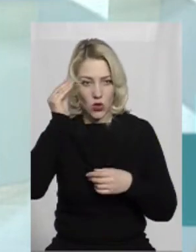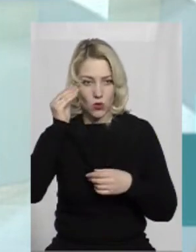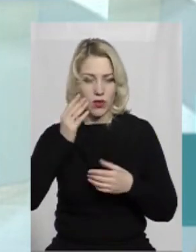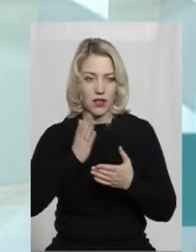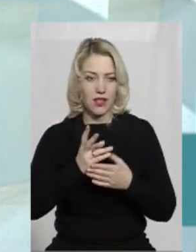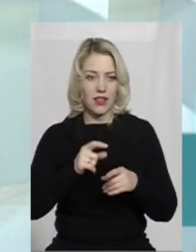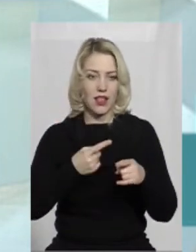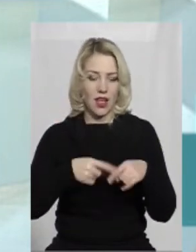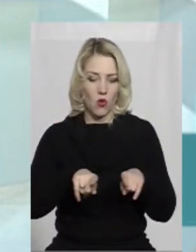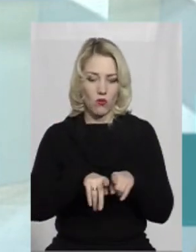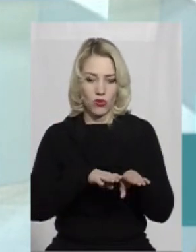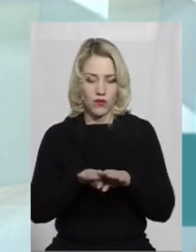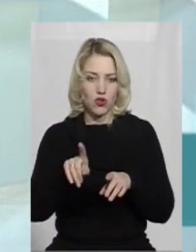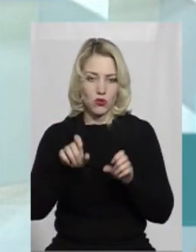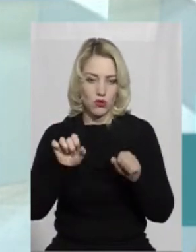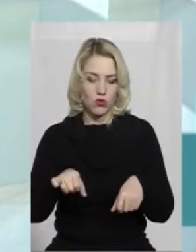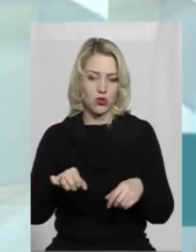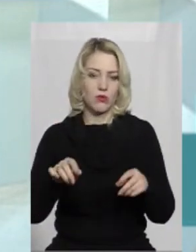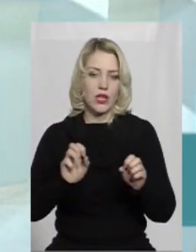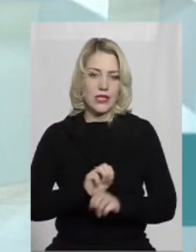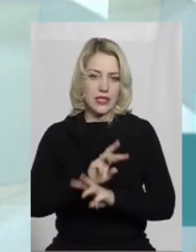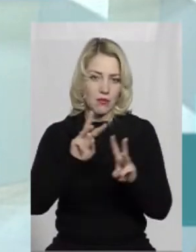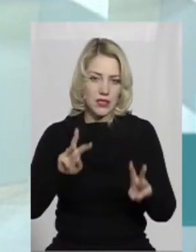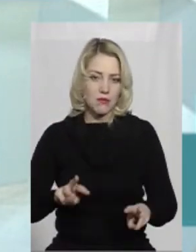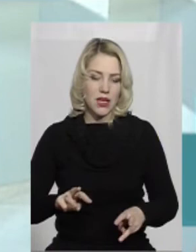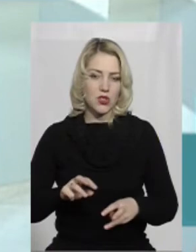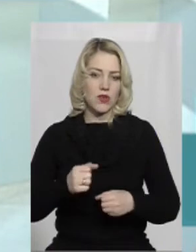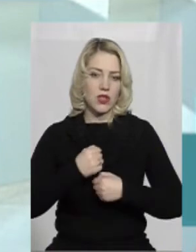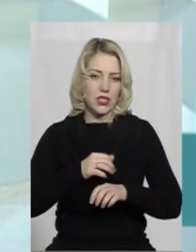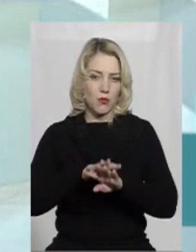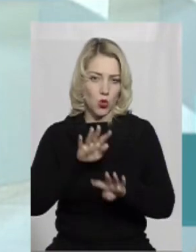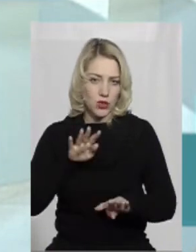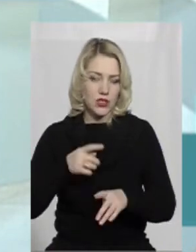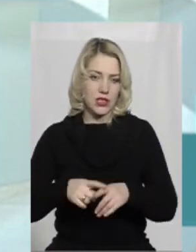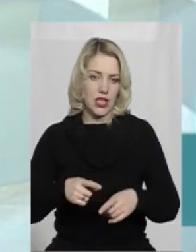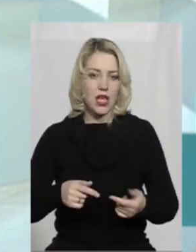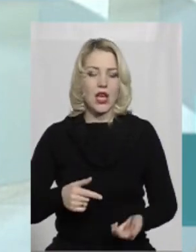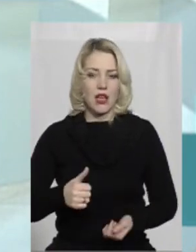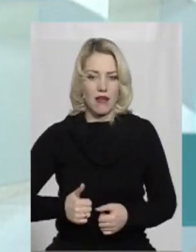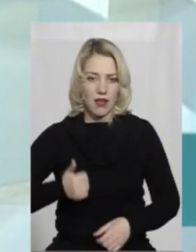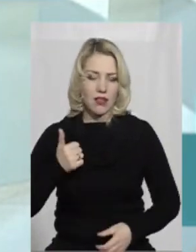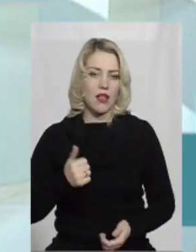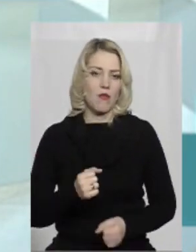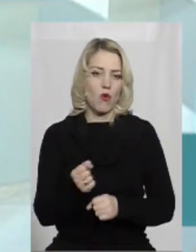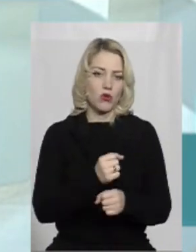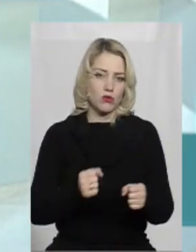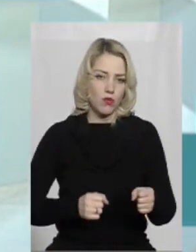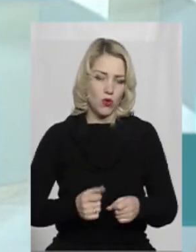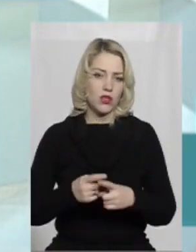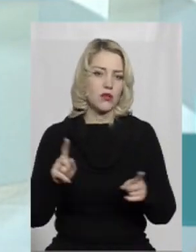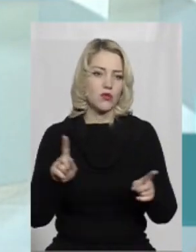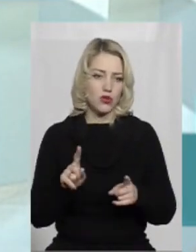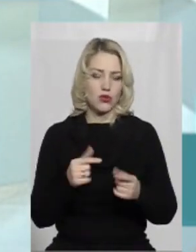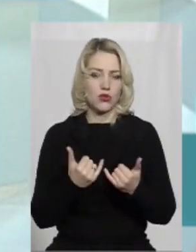на тому рівні, що ми можемо забезпечувати наші збройні сили гідним озброєнням, якщо